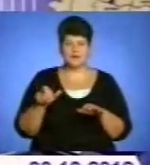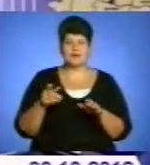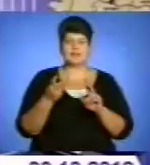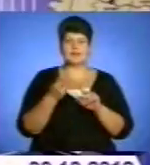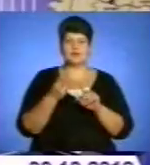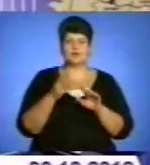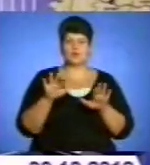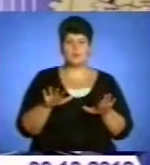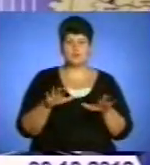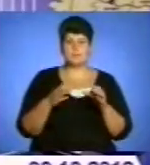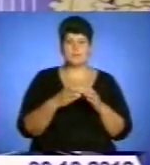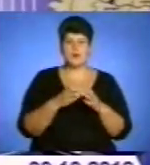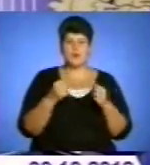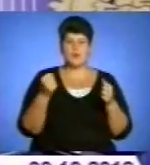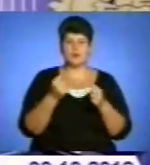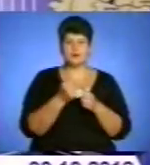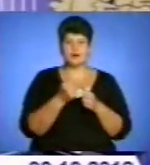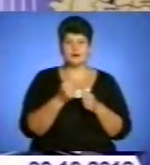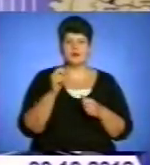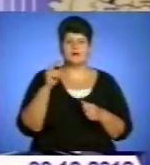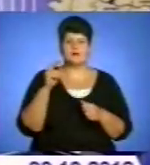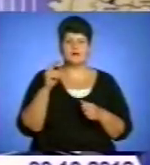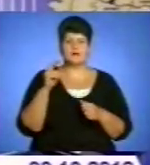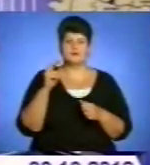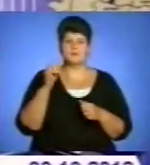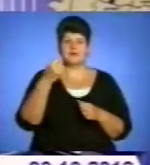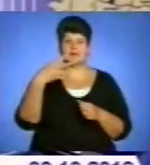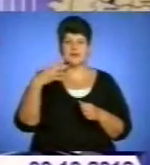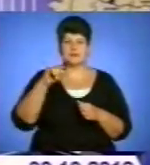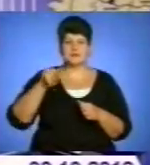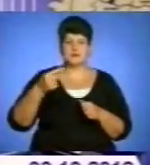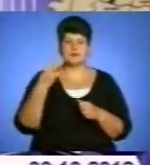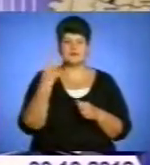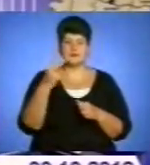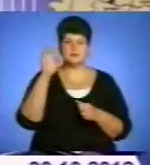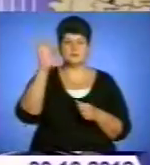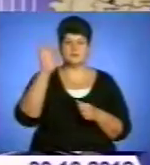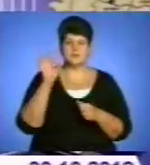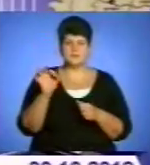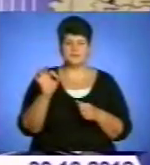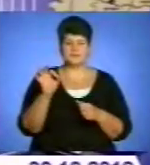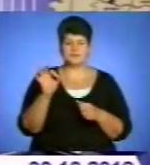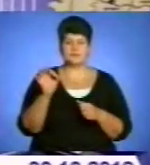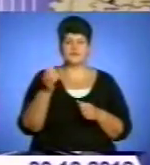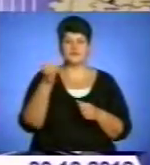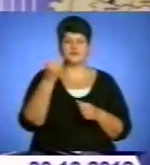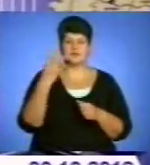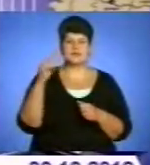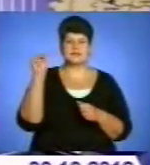місці партія «Удар» Талія Кличка 16,2%, це 14